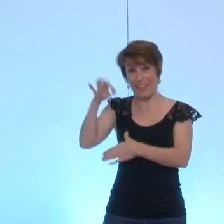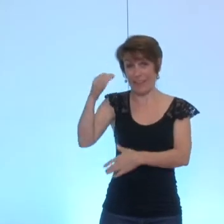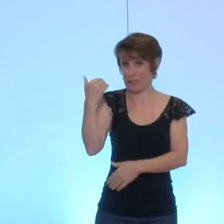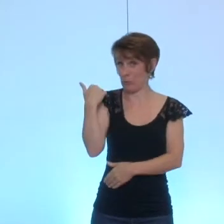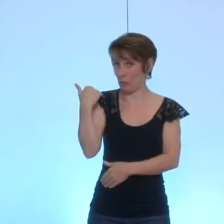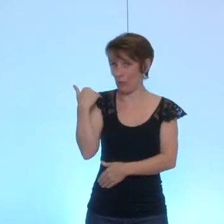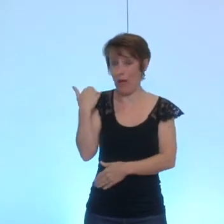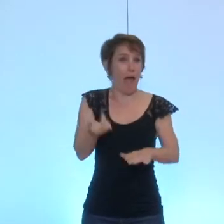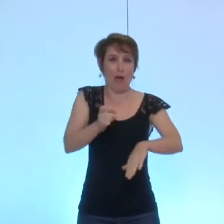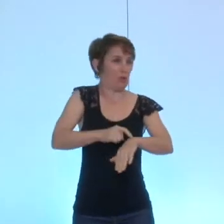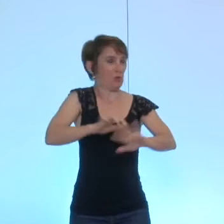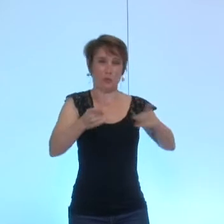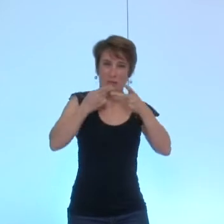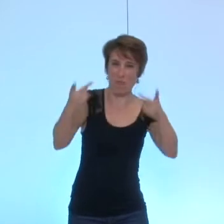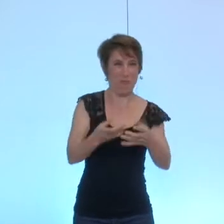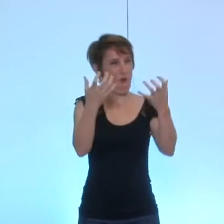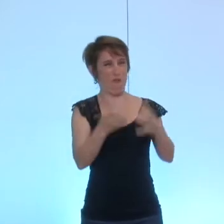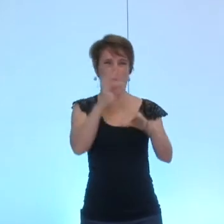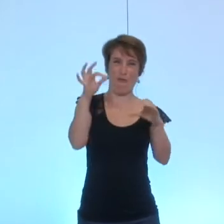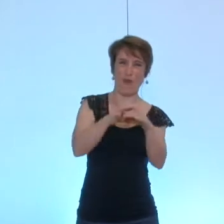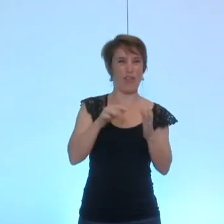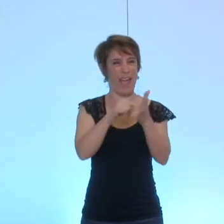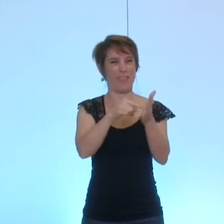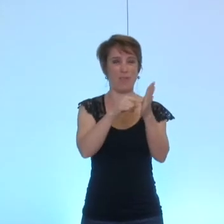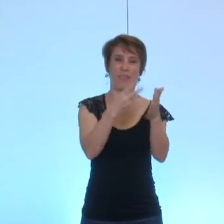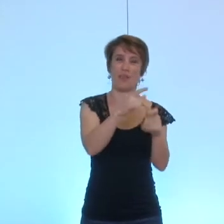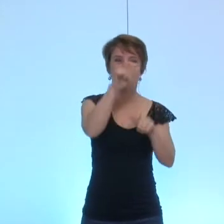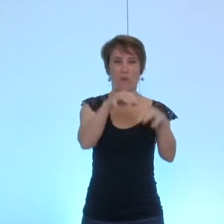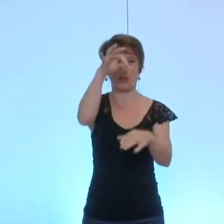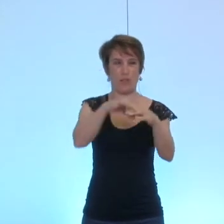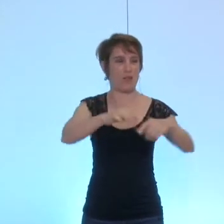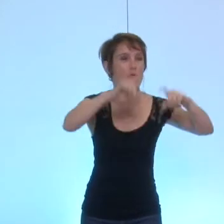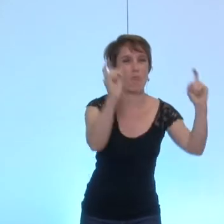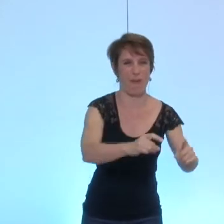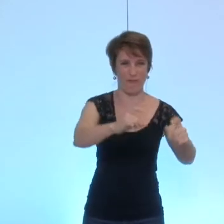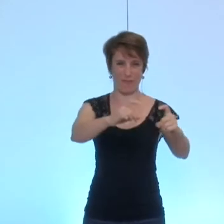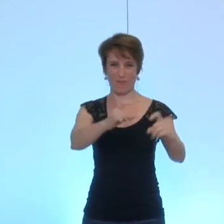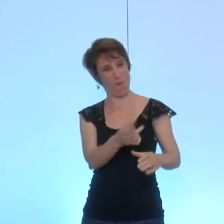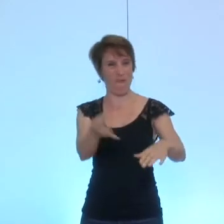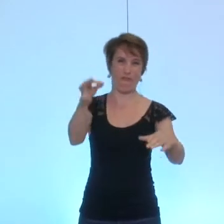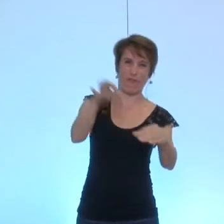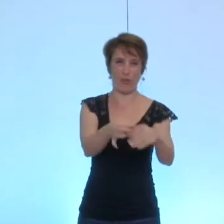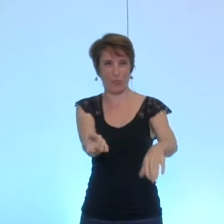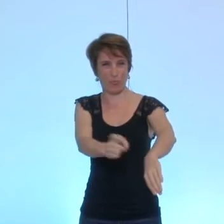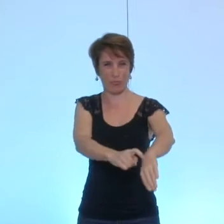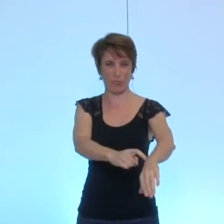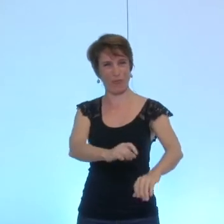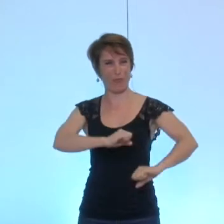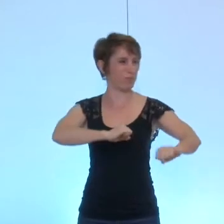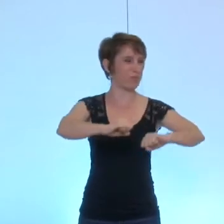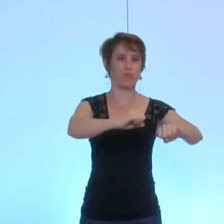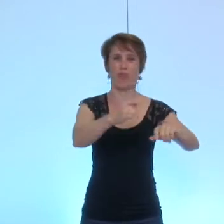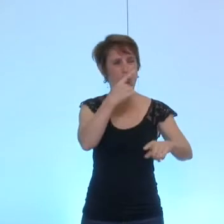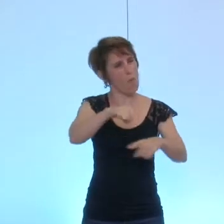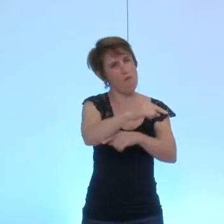de voter la diminution des élus, la diminution des indemnités des élus avec tout le bruit